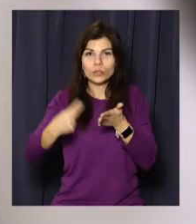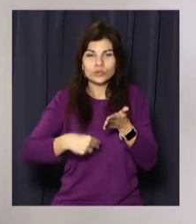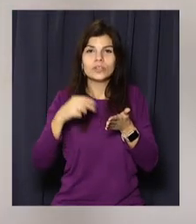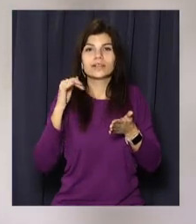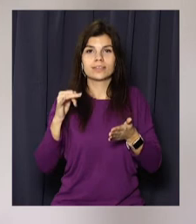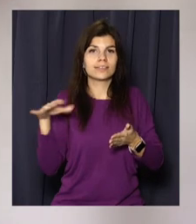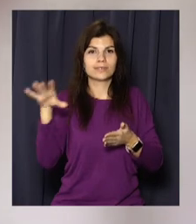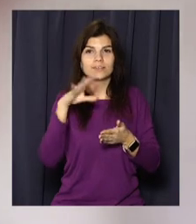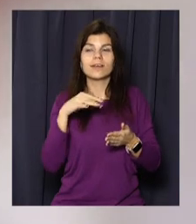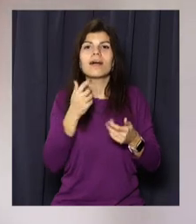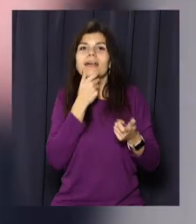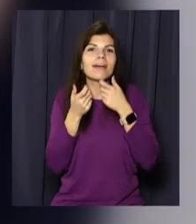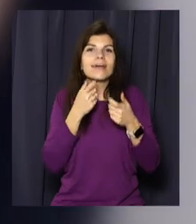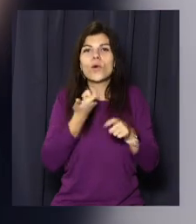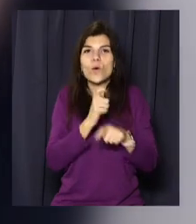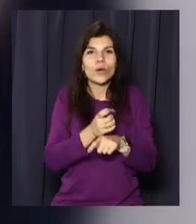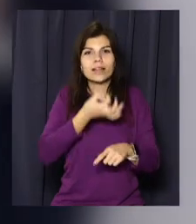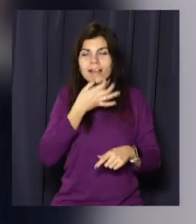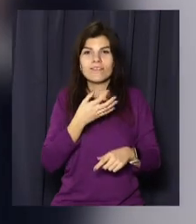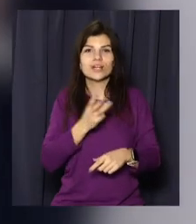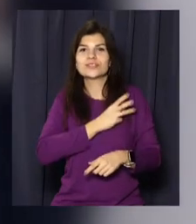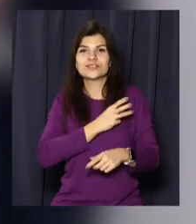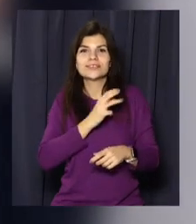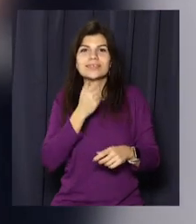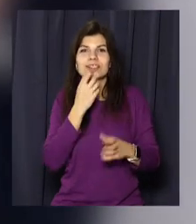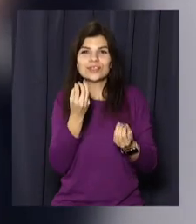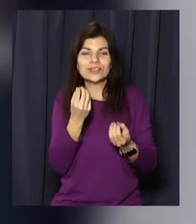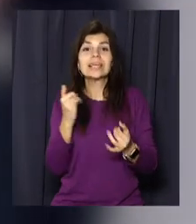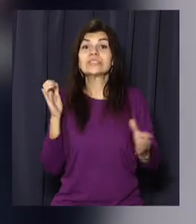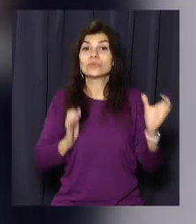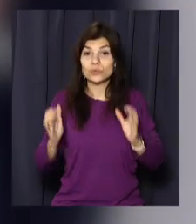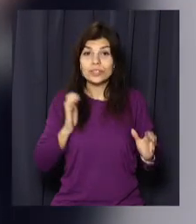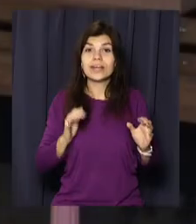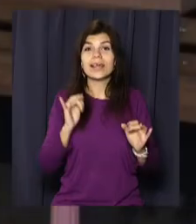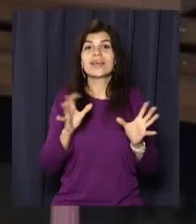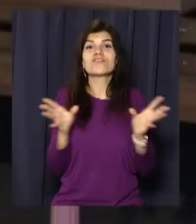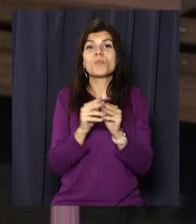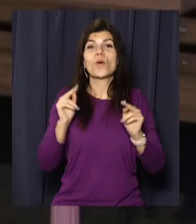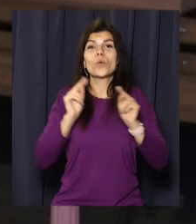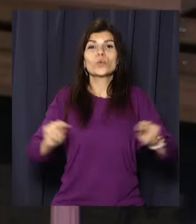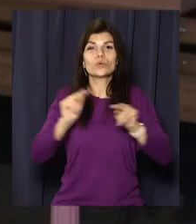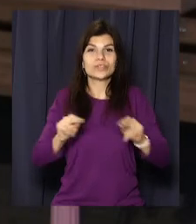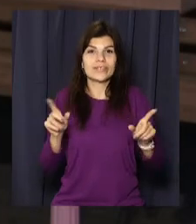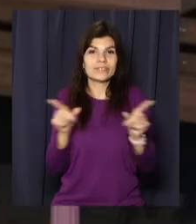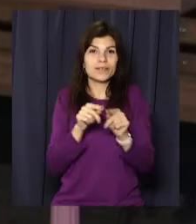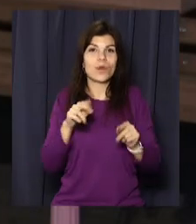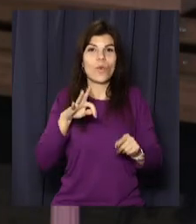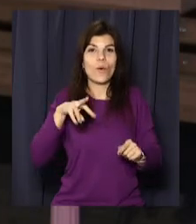завоювала симпатію чумалої кількості прихильників. Серед них – і студенти, і колеги. У мене є образ